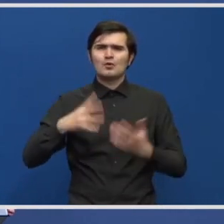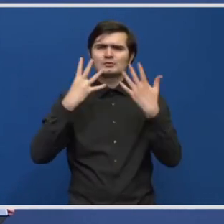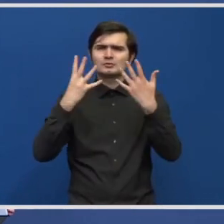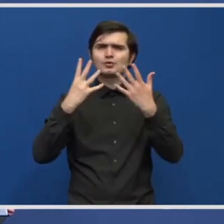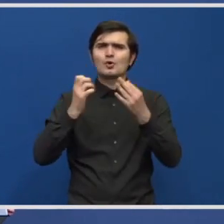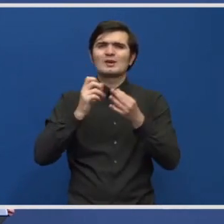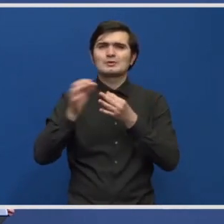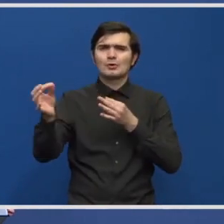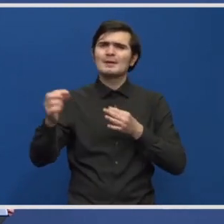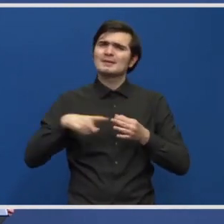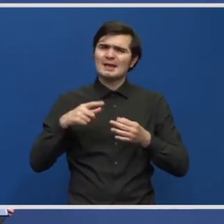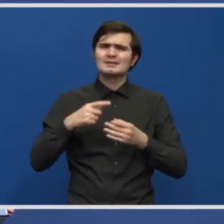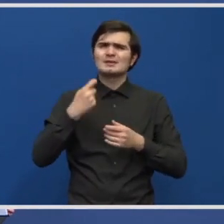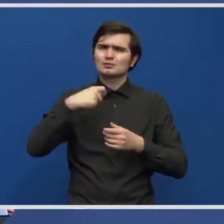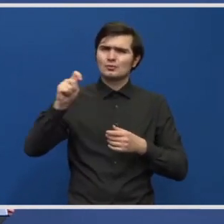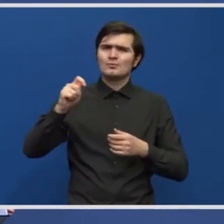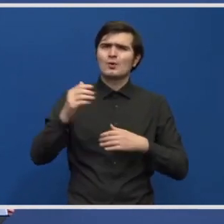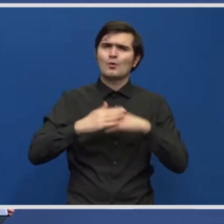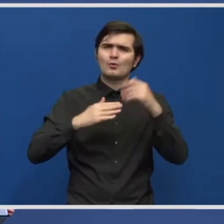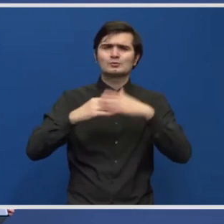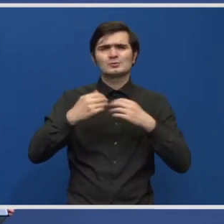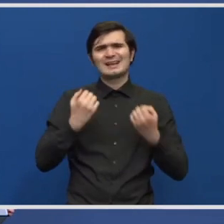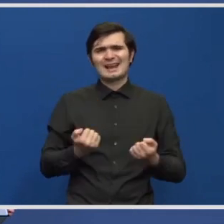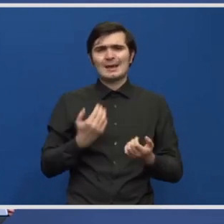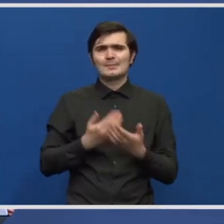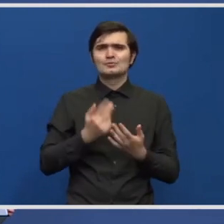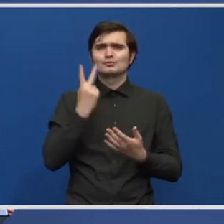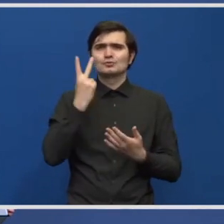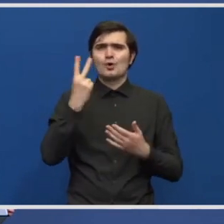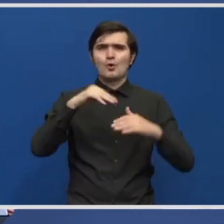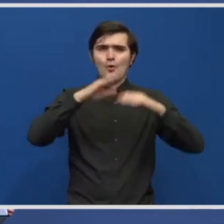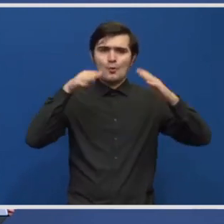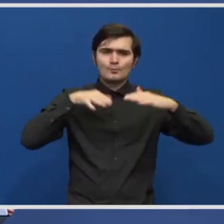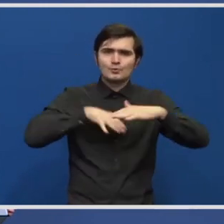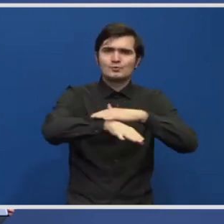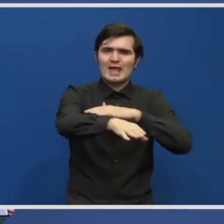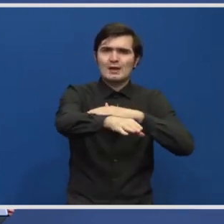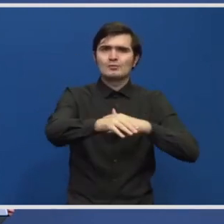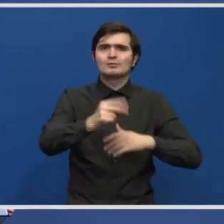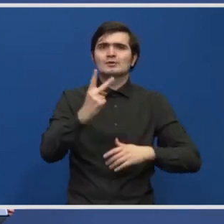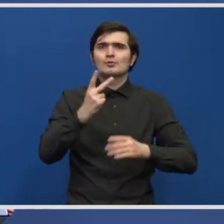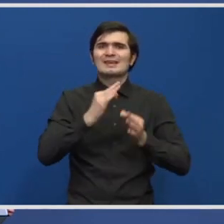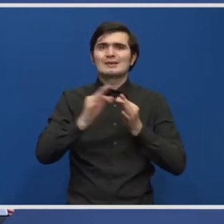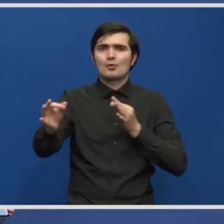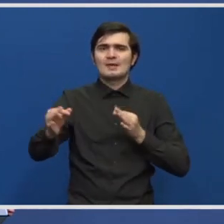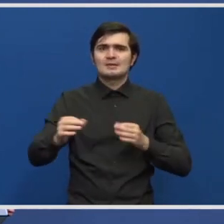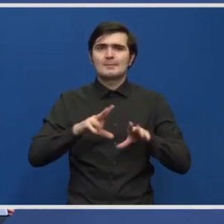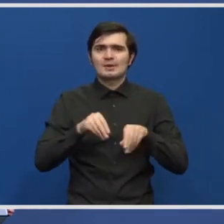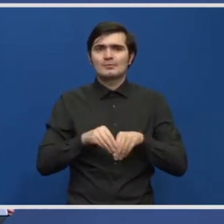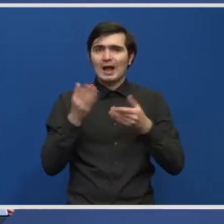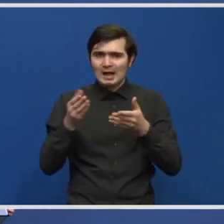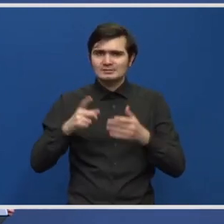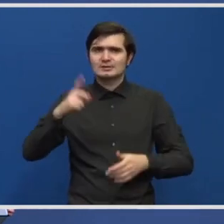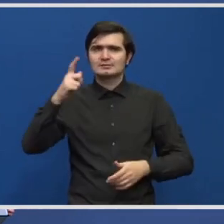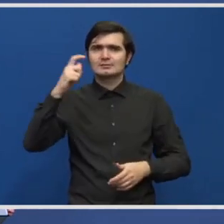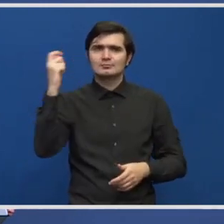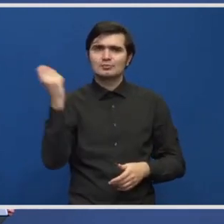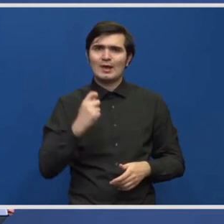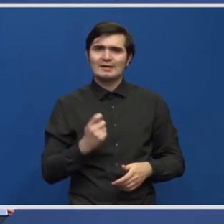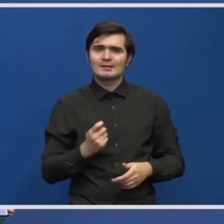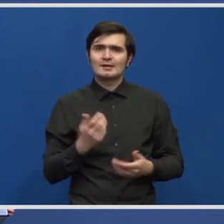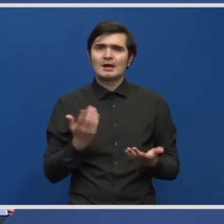dar este o lucrare amplă, scumpă. Sunt două tuneluri în lungime combinată de aproximativ 2 kilometri. Deci acestea sunt proiectele